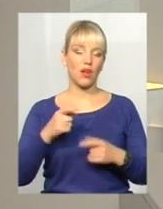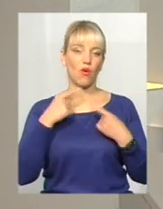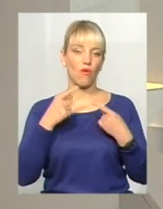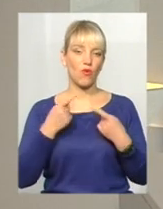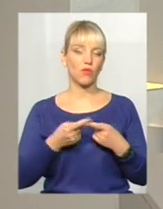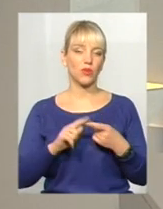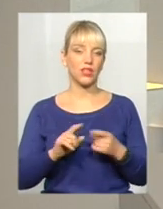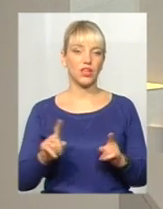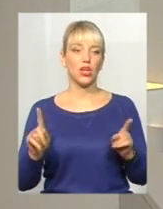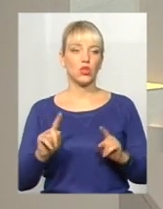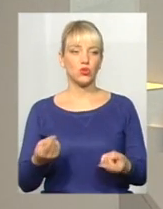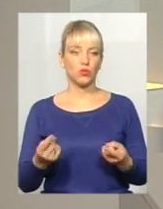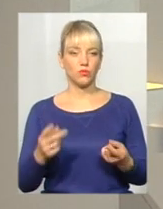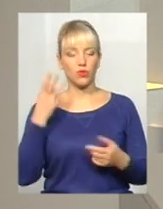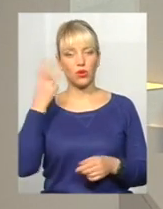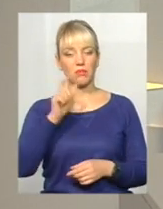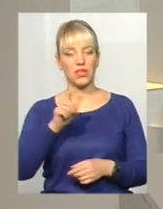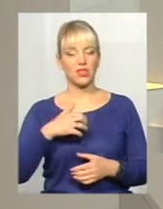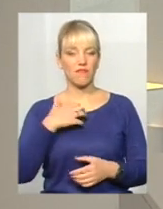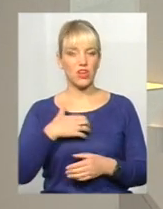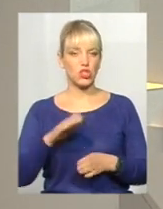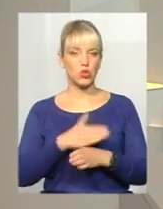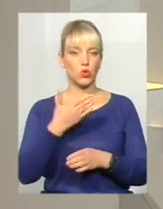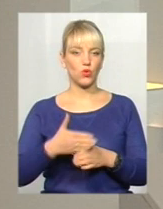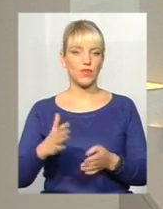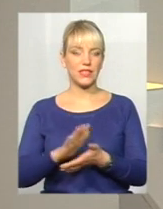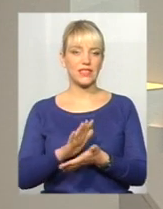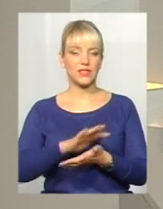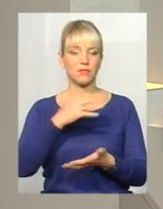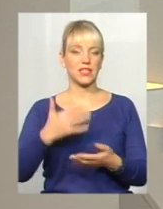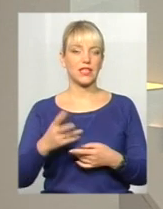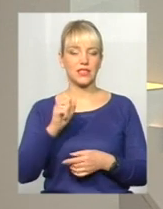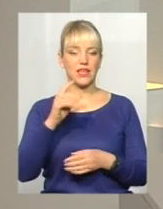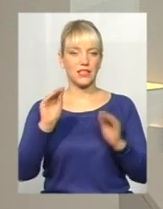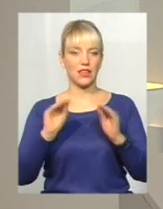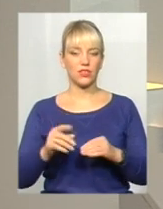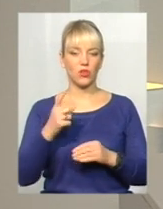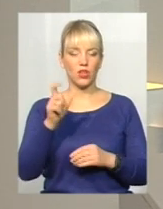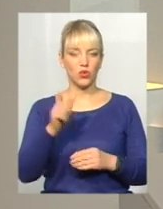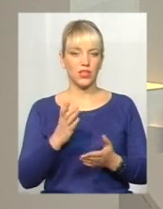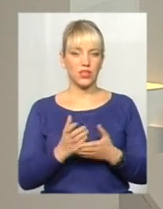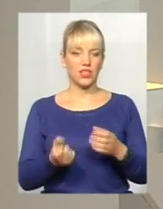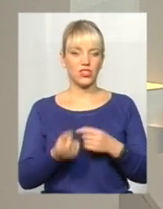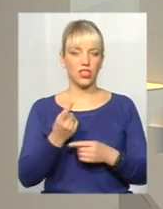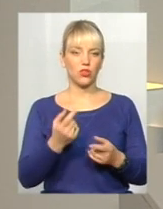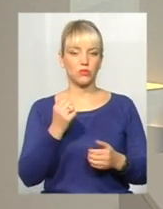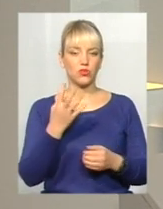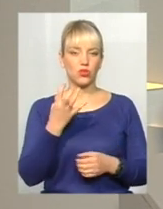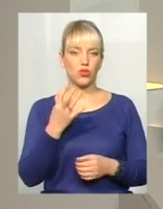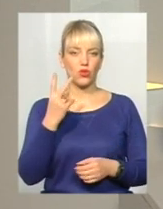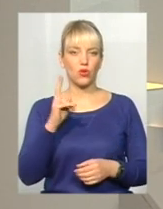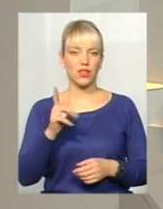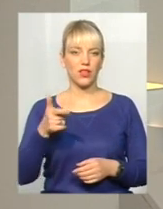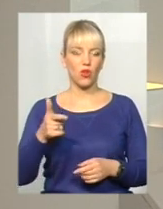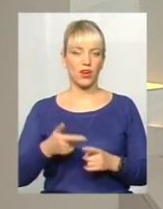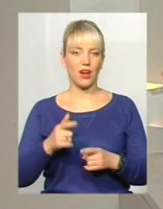сьогодні про те, чому хмельничанам важливо сортувати сміття. За статистикою, одна людина щороку стає джерелом 400 кілограм сміття.